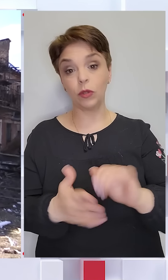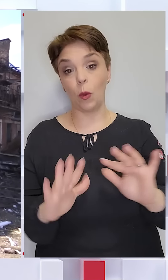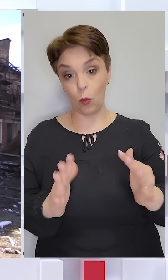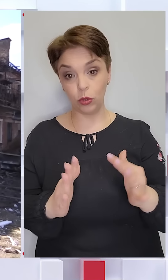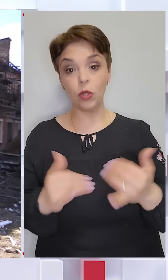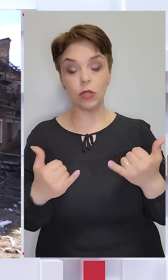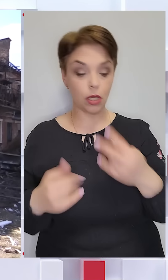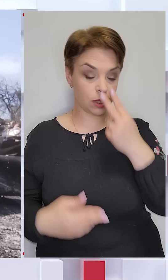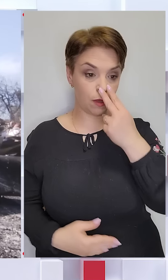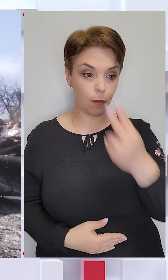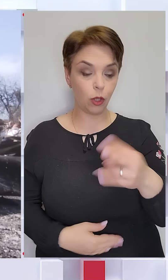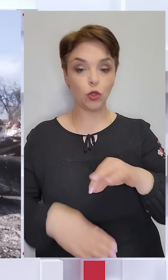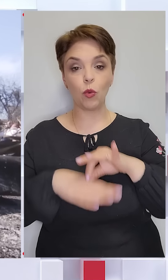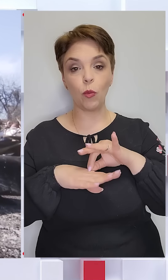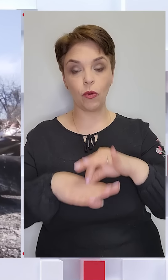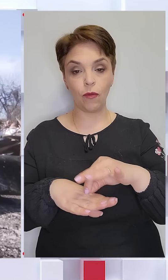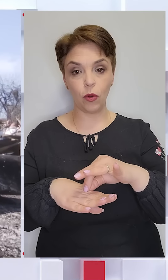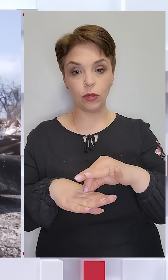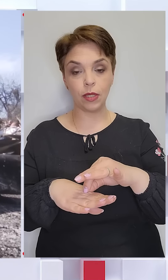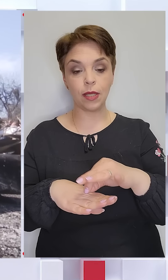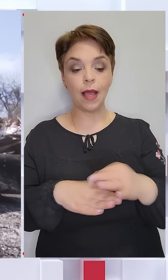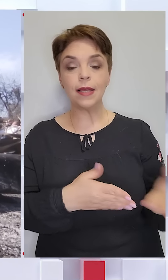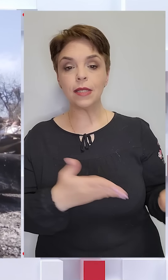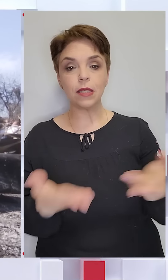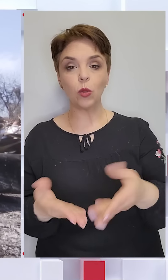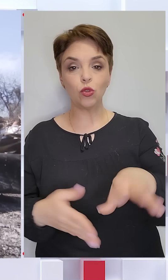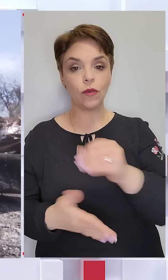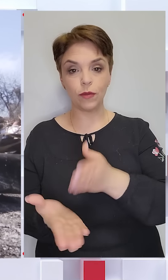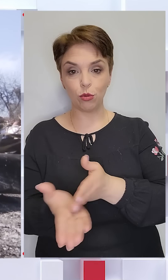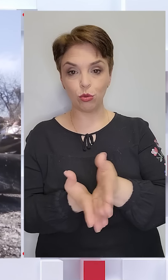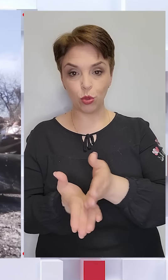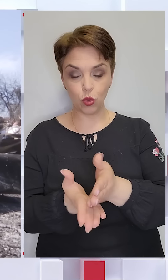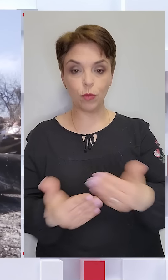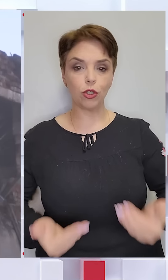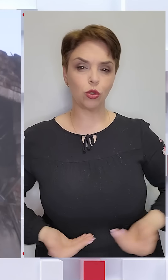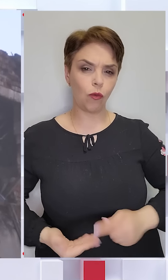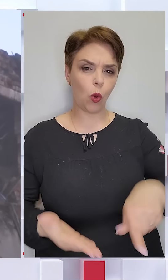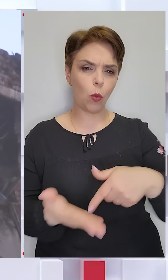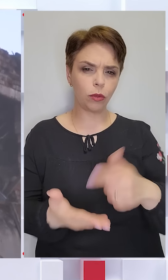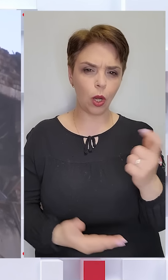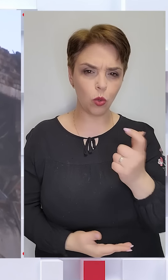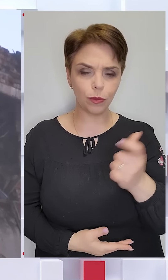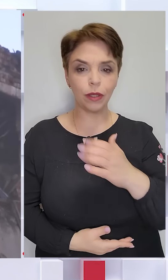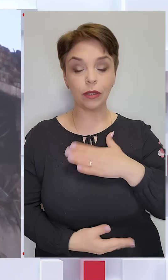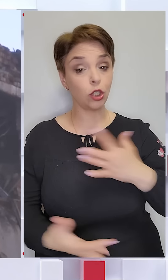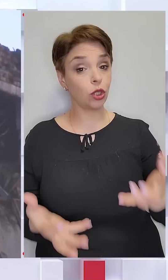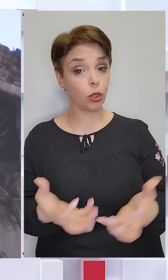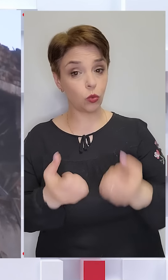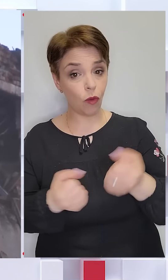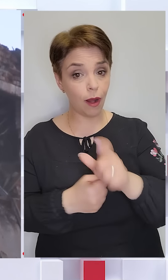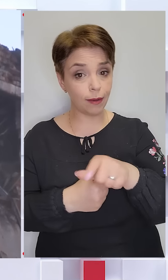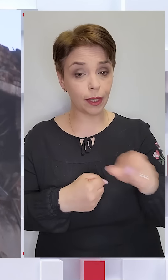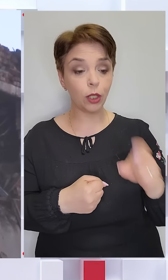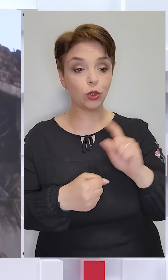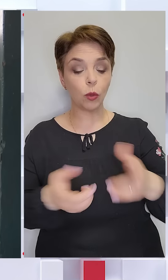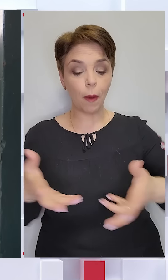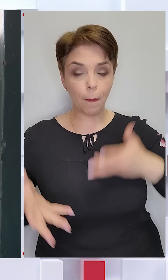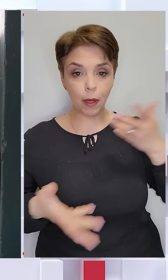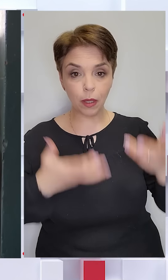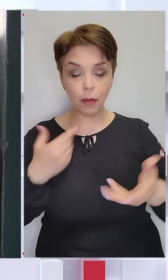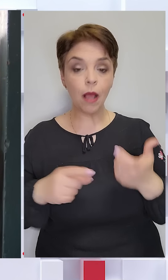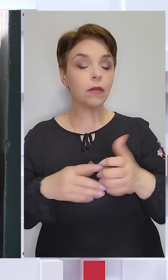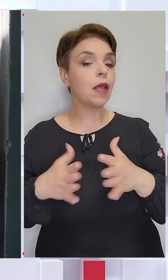Наразі, зараз, ми бачимо, проводиться залучені всі служби, і житлово-комунальне господарство, і наші рятувальники для того, щоб прибрати.